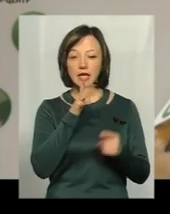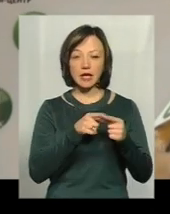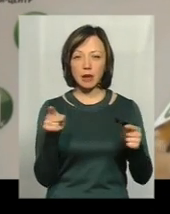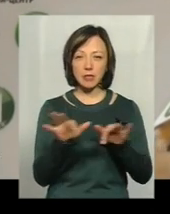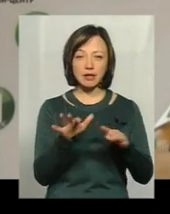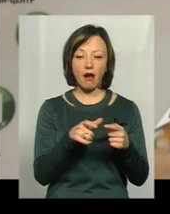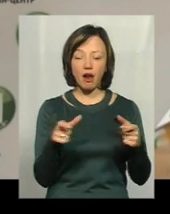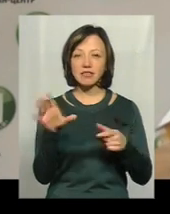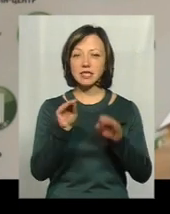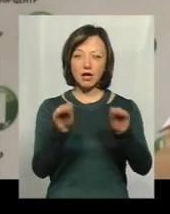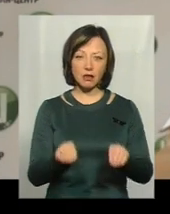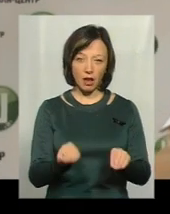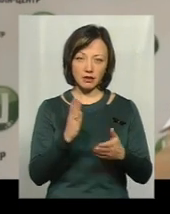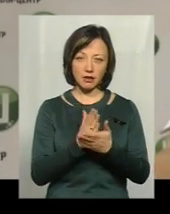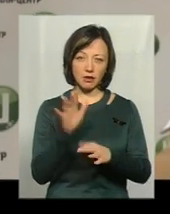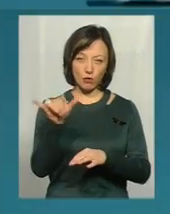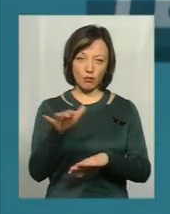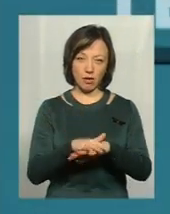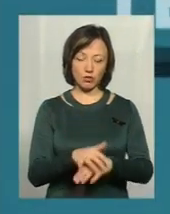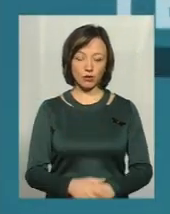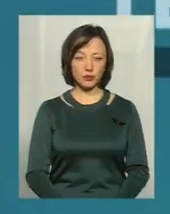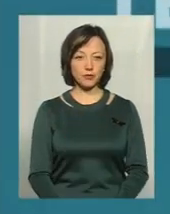картки, тому що усі ці дані є в банку.